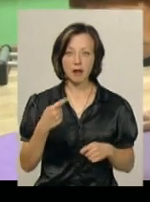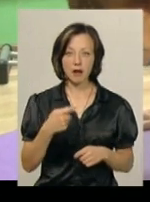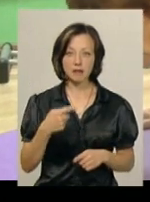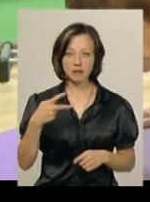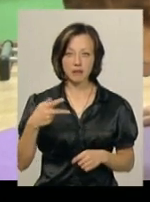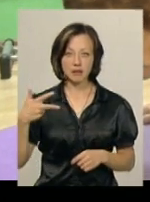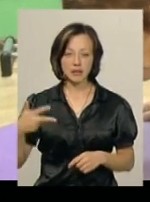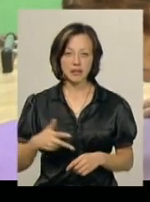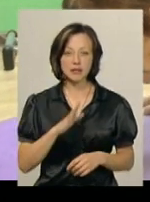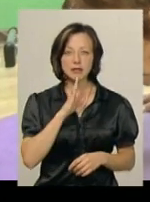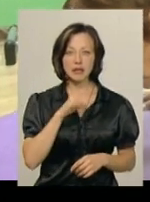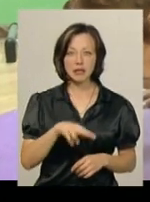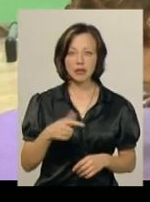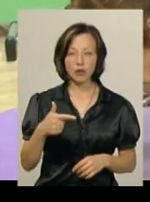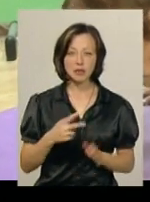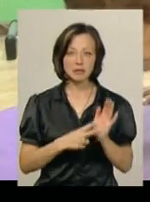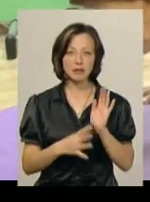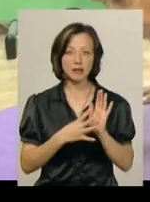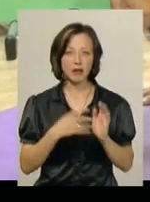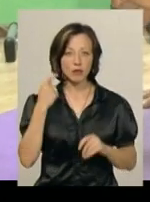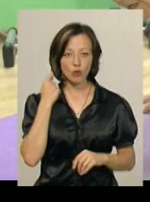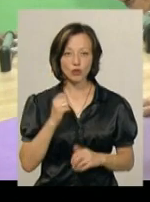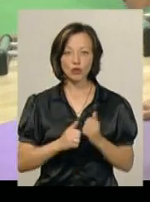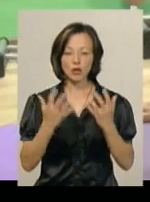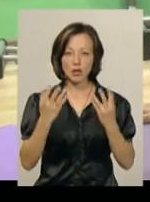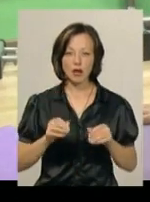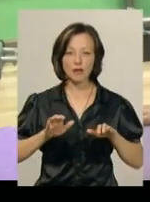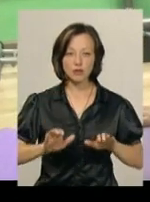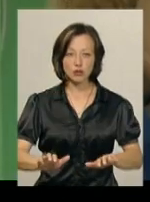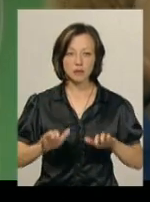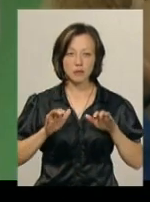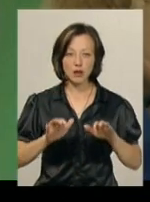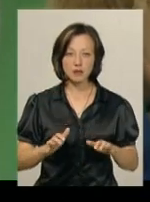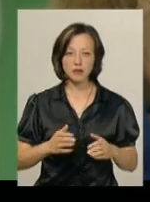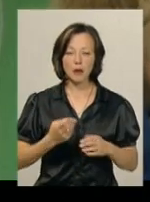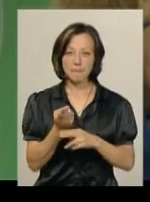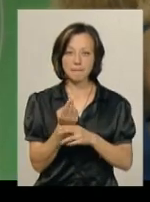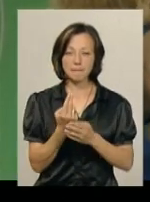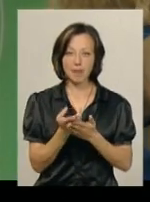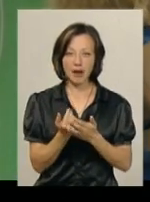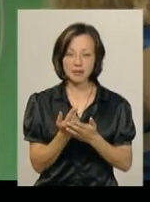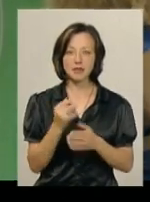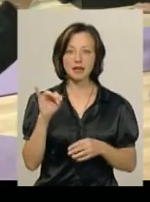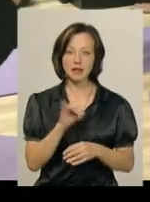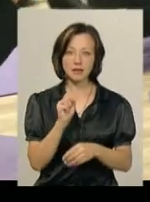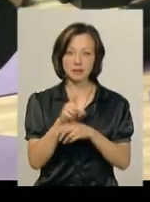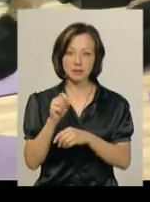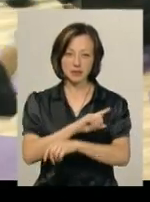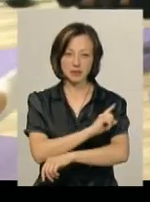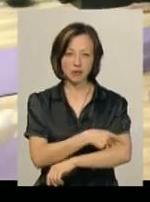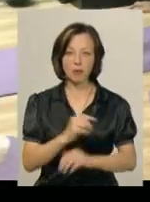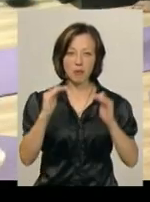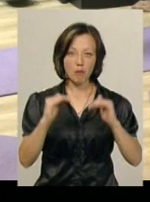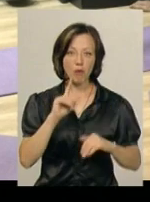Лідії Григорівні Пастух Смельницької – 79. Вона щодня віджимається від підлоги, качає прес та виконує силові вправи разом зі значно